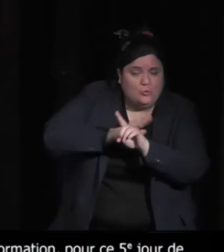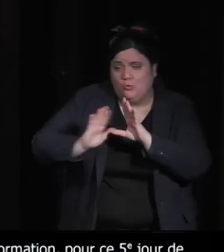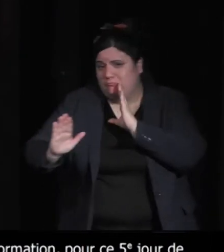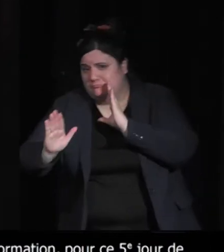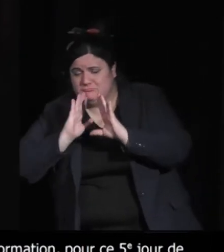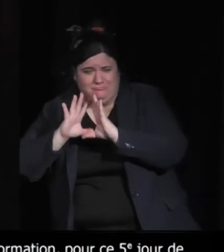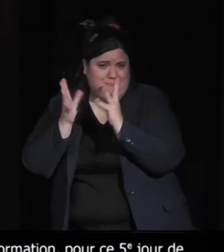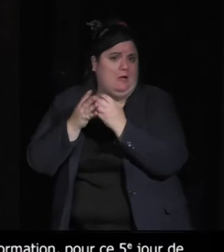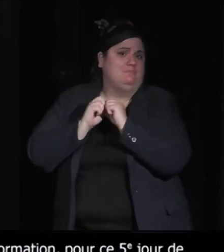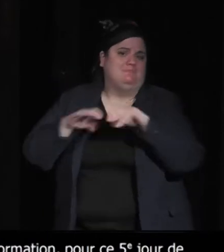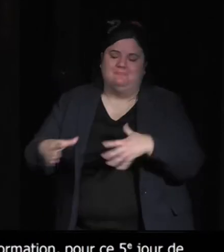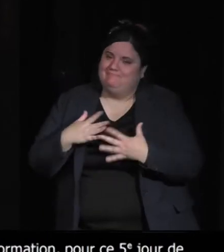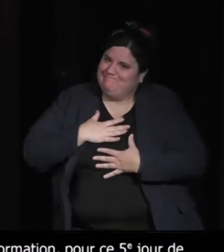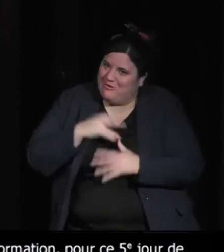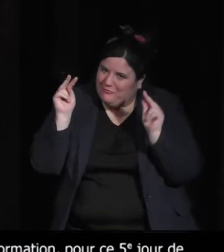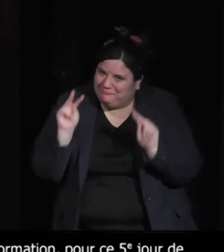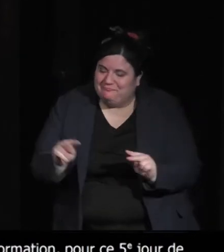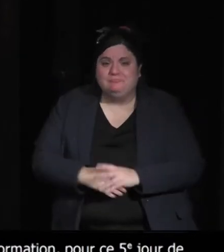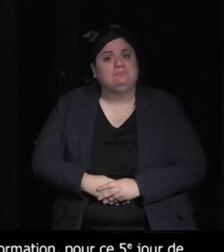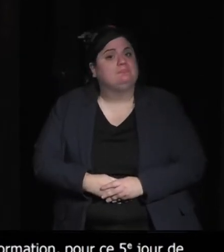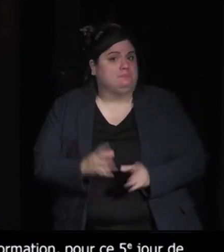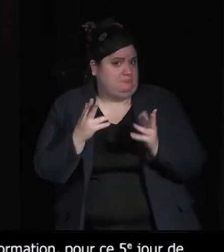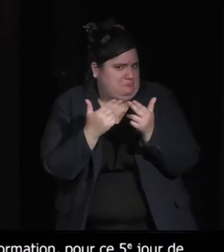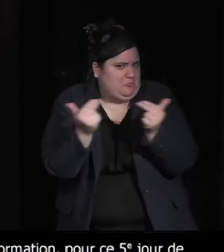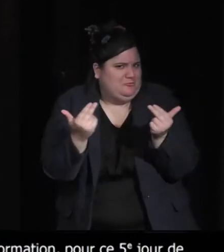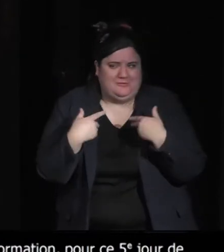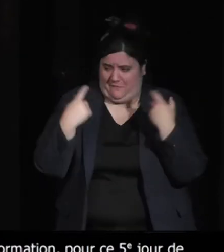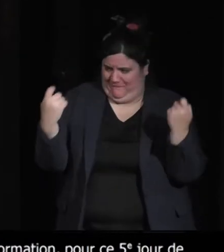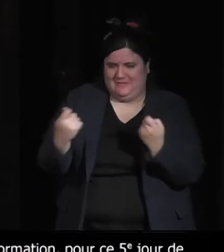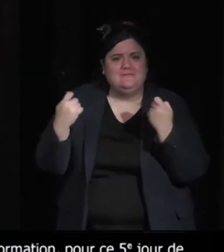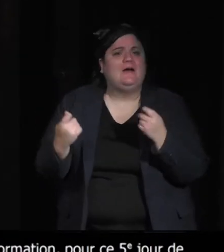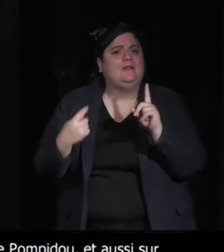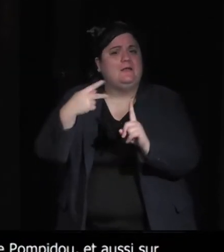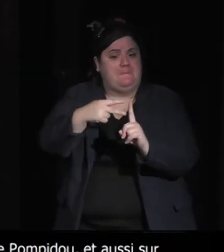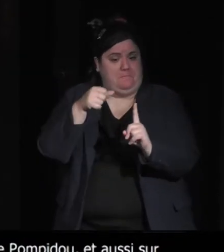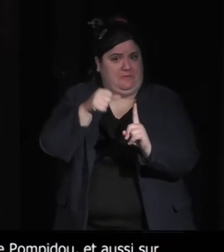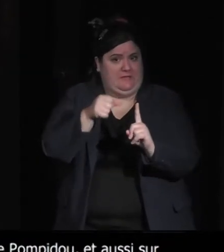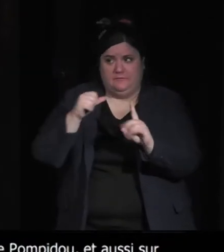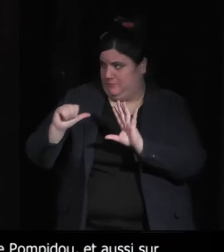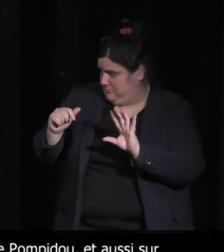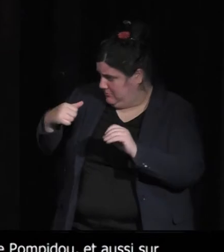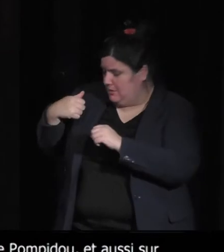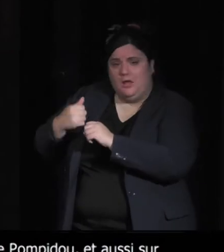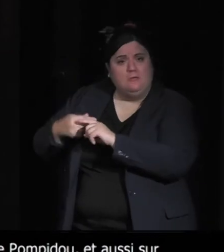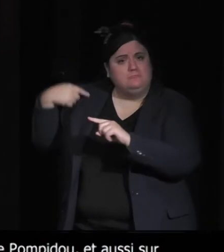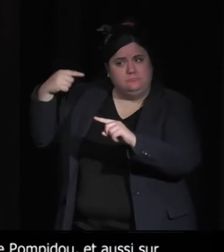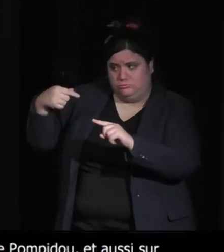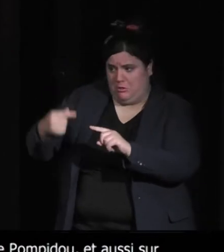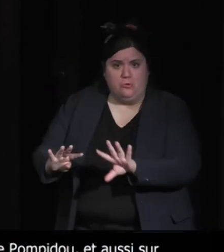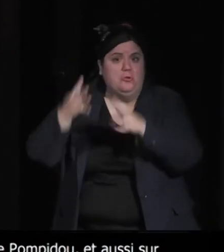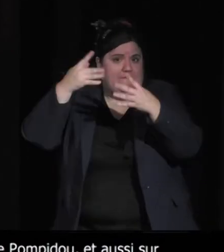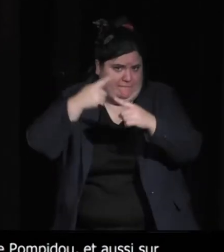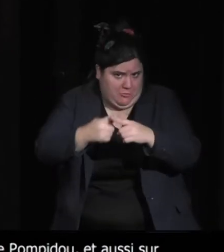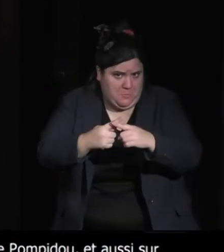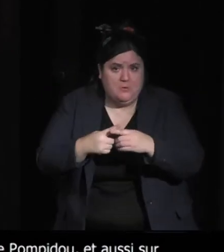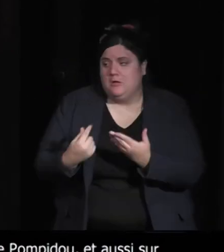Peut-être simplement un petit mot d'introduction, Prestart, neuvième édition et cette année, après s'être consacré l'an dernier à l'apocalypse et à la façon dont